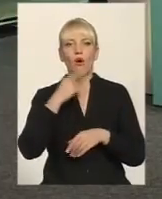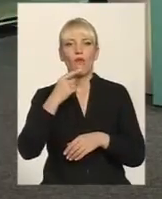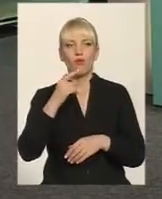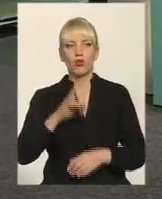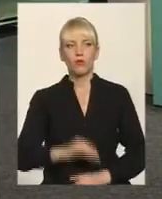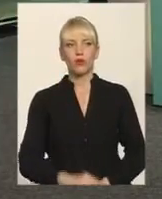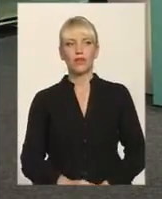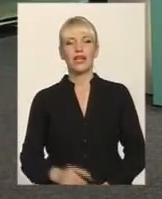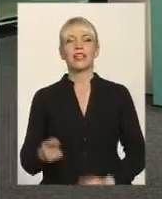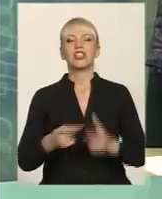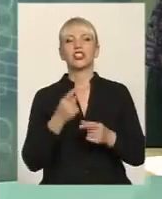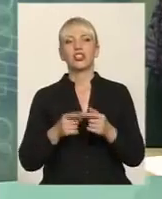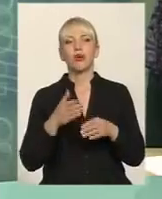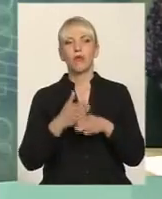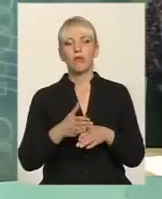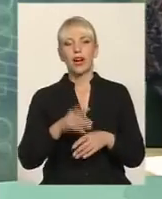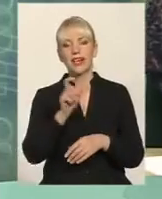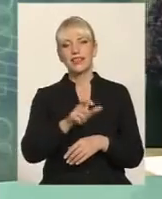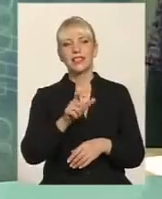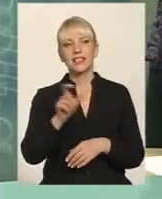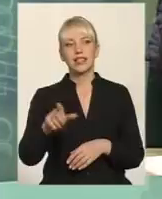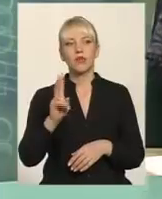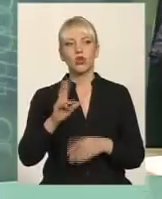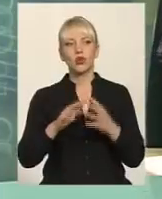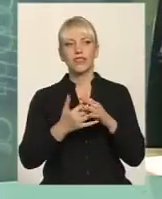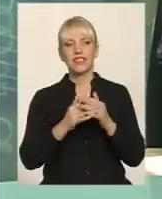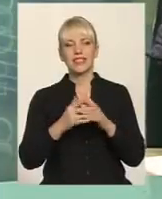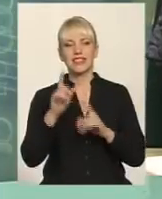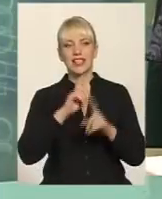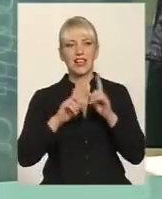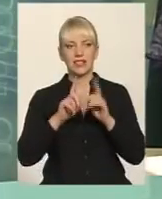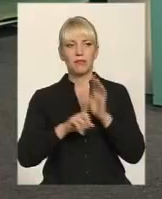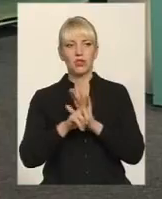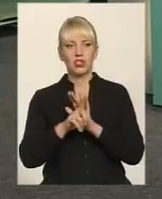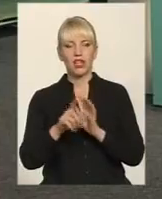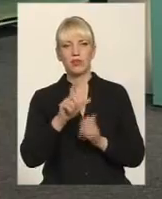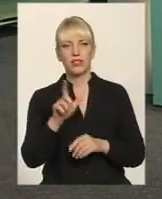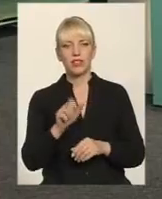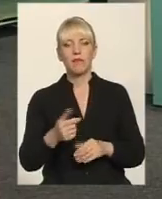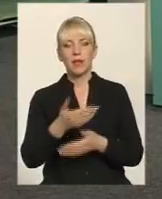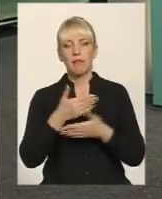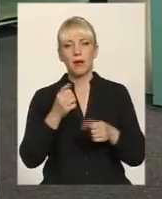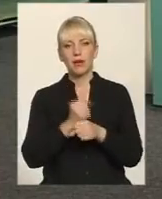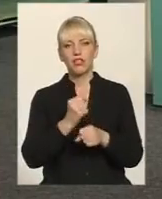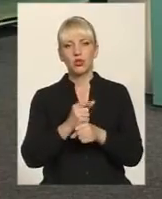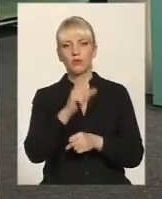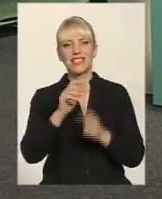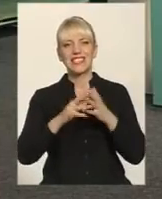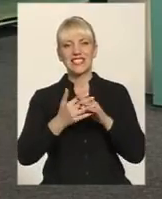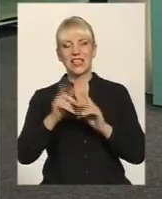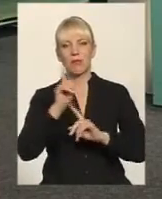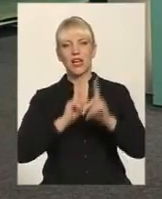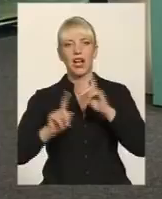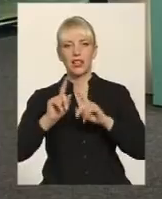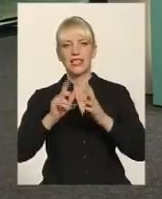Пане Андрійовичу, допомагаєте насамперед тим, хто в сільській раді починає щось робити? Ми працюємо з конкретно сільськими радами і